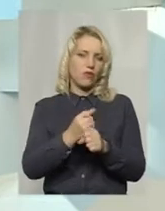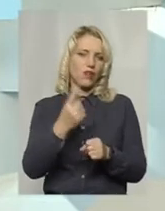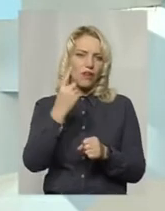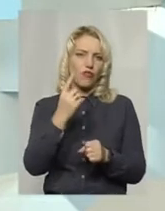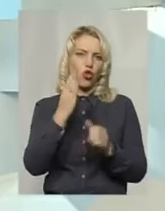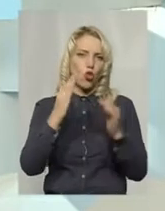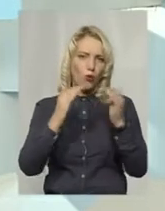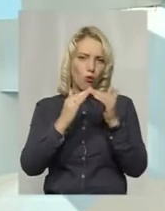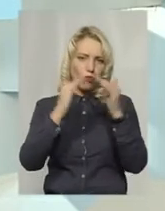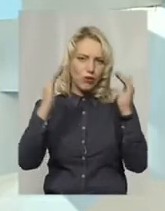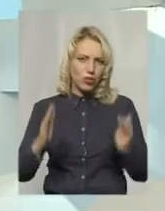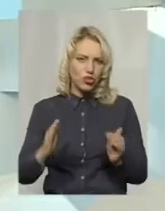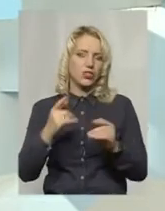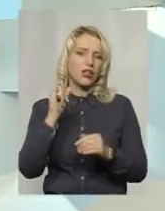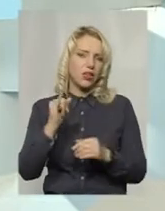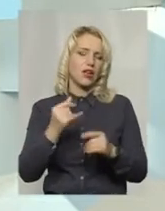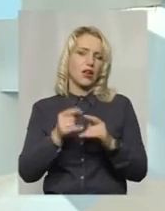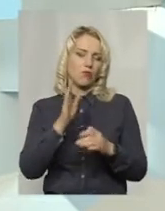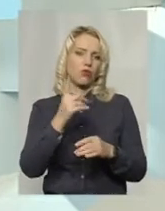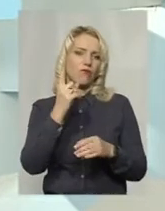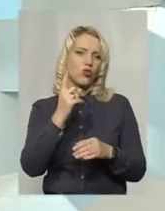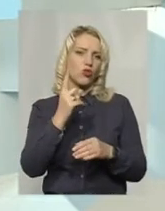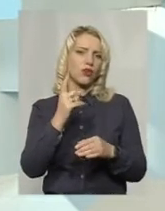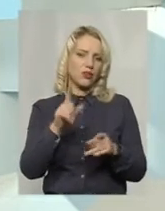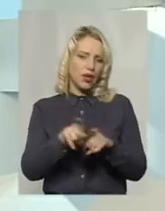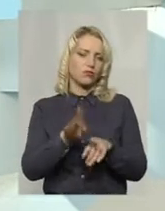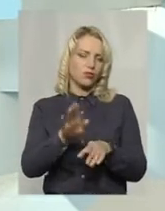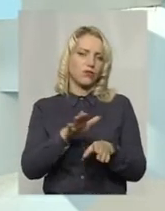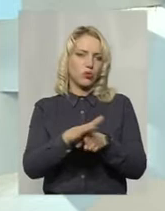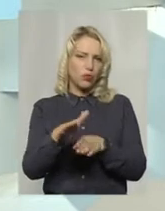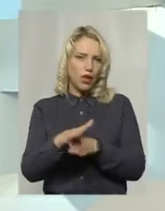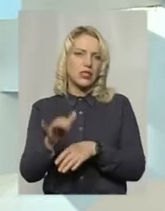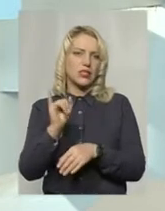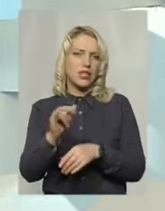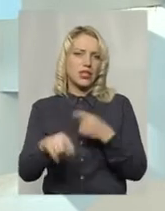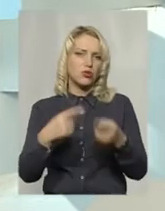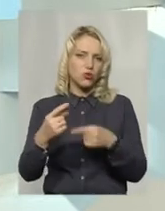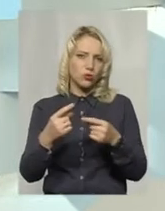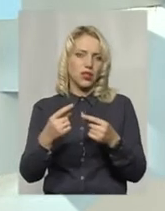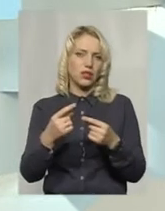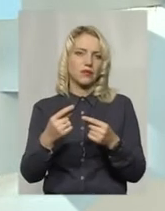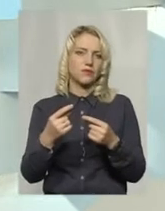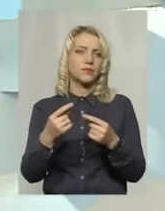І, власне, так і буде відбуватися. Наступним етапом у